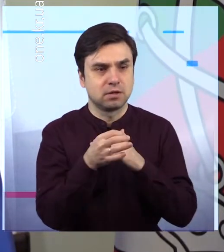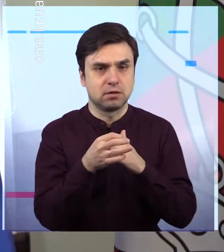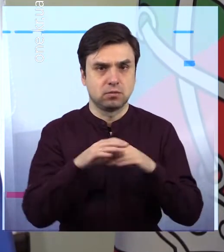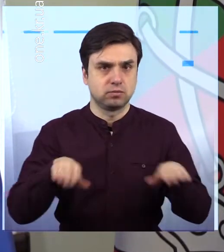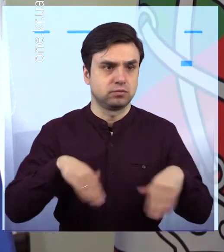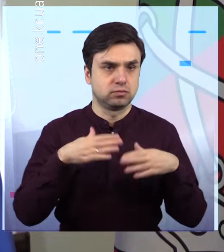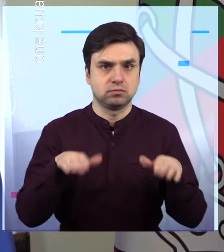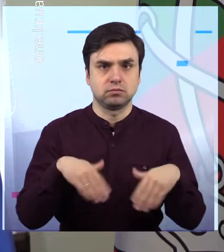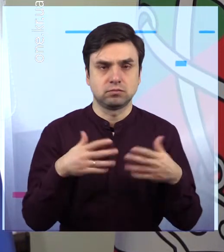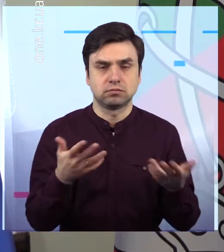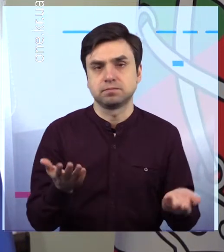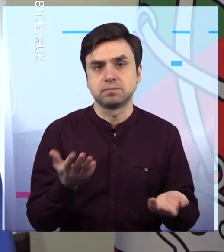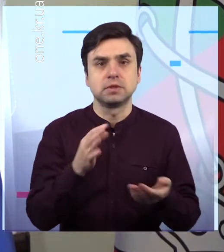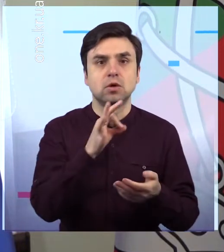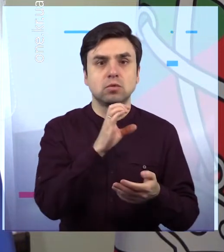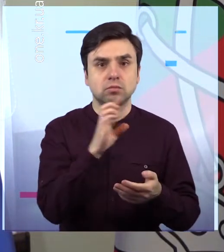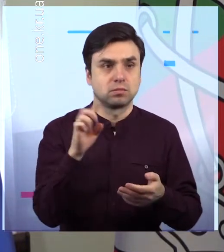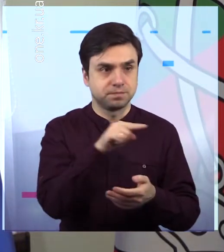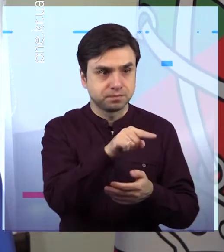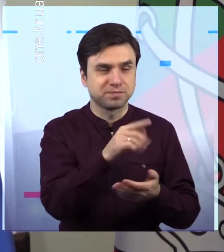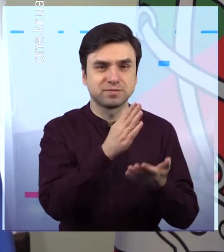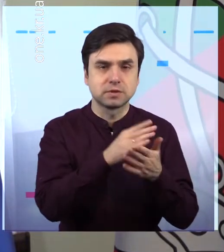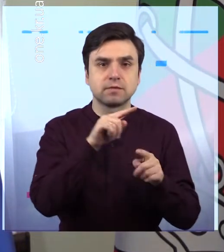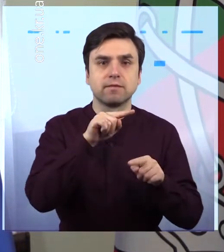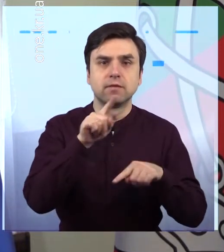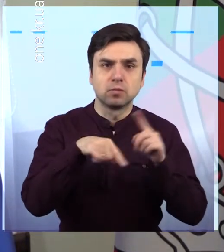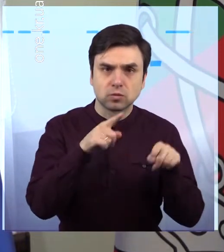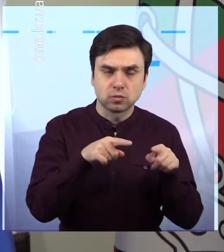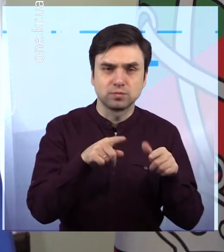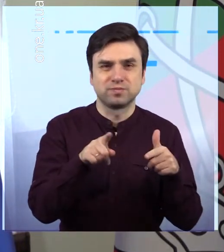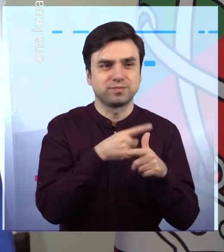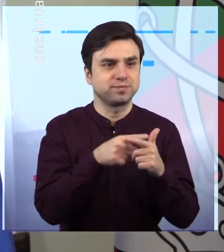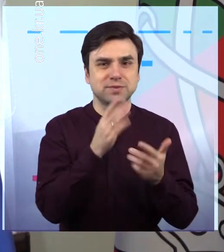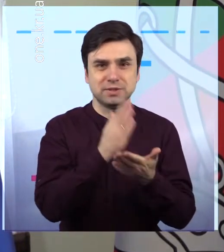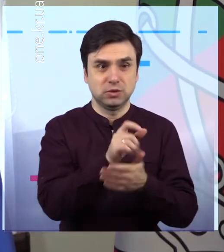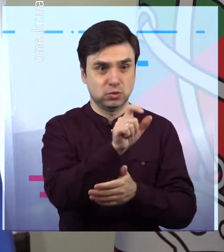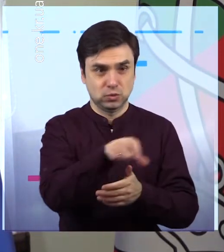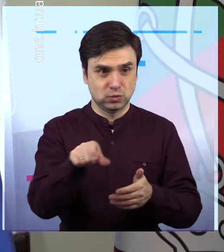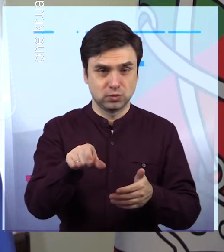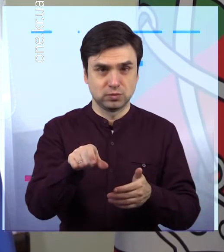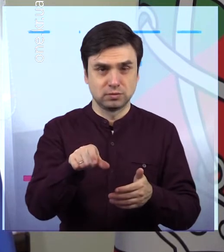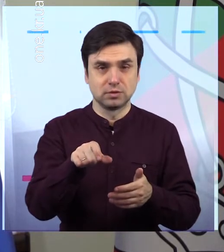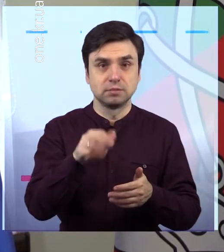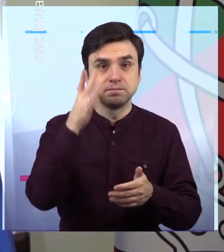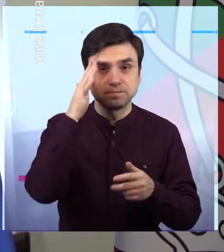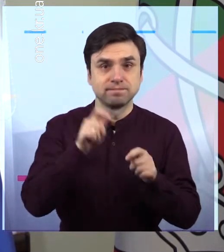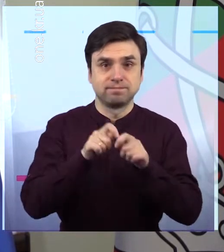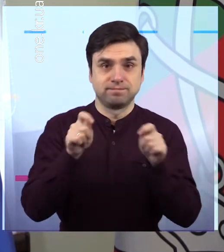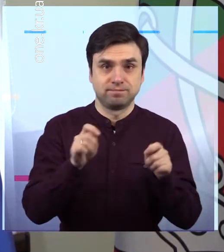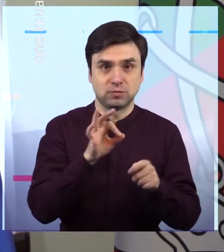комісії, навіть ініціативна група, яка тільки збирається створювати ОСББ, вона вийде в консультцій.